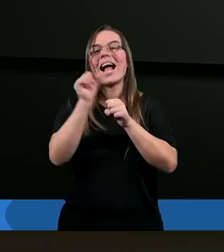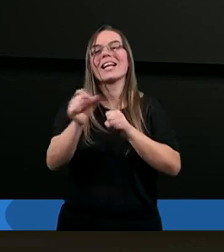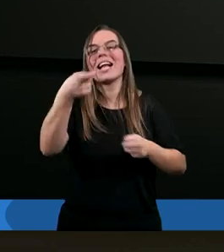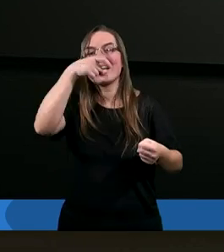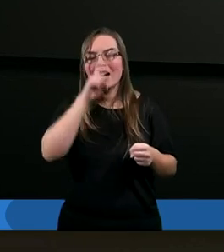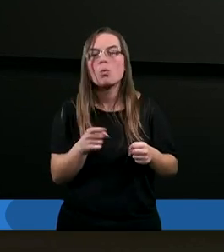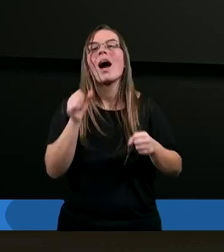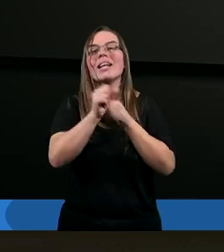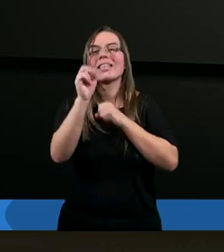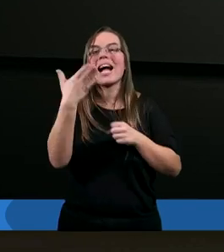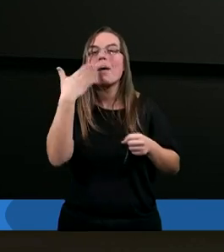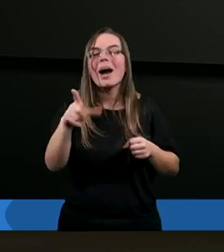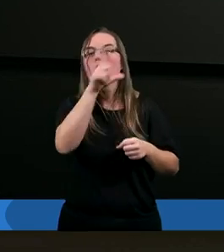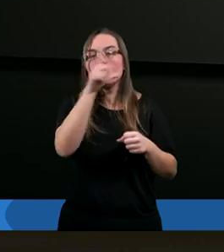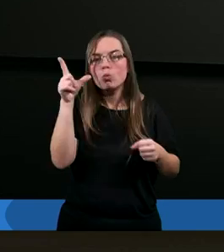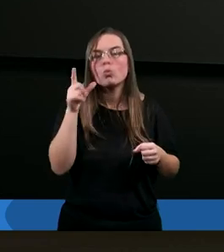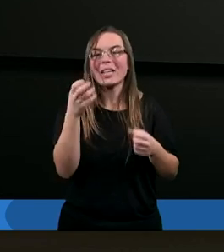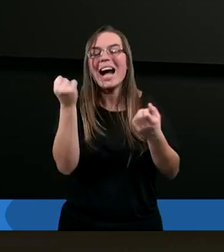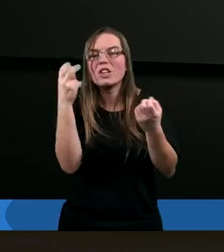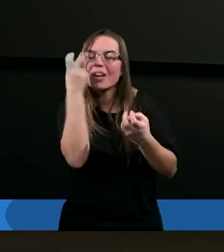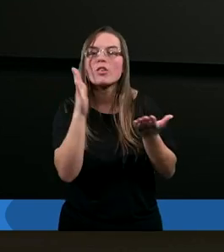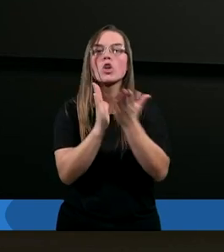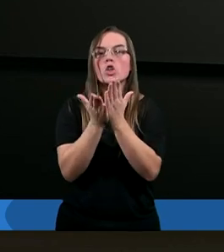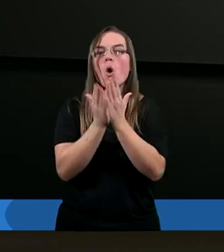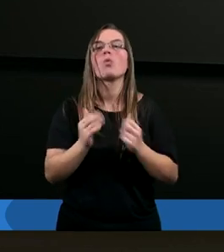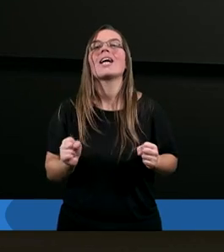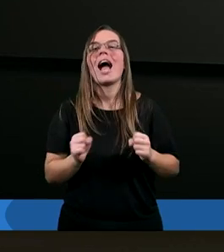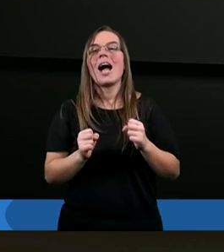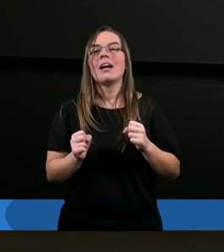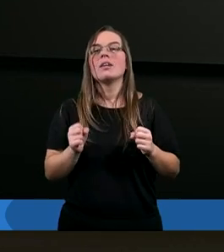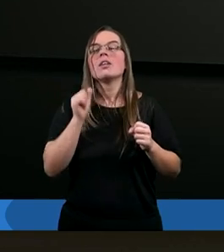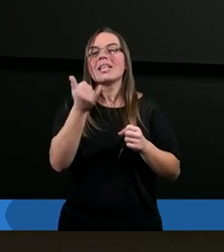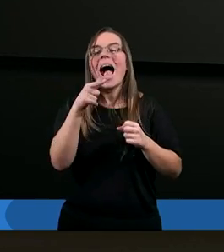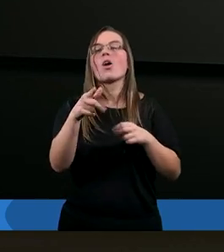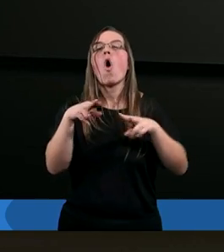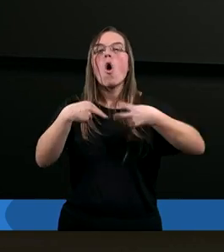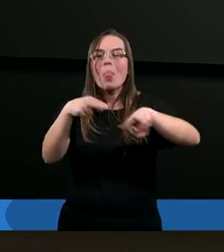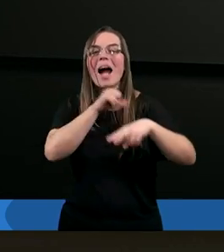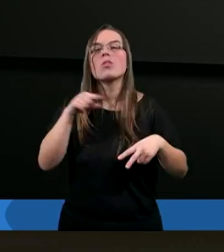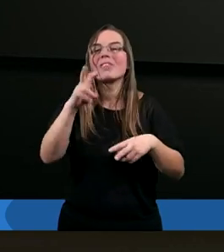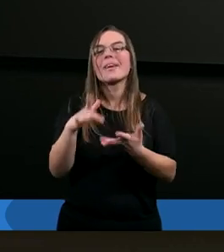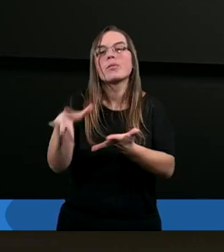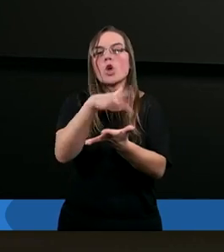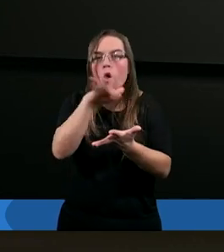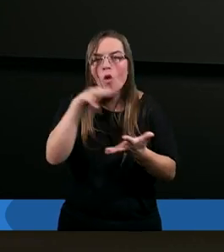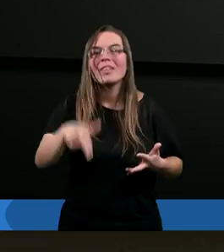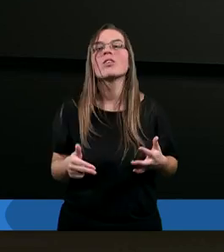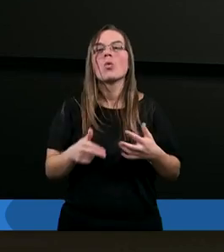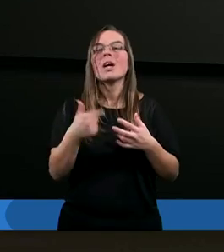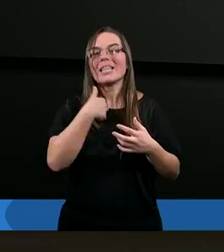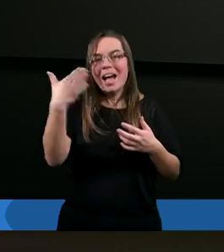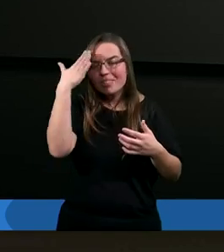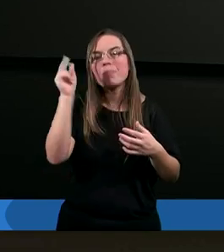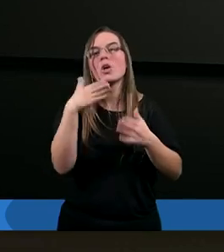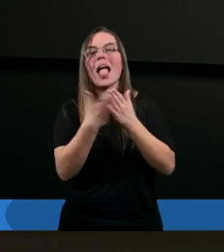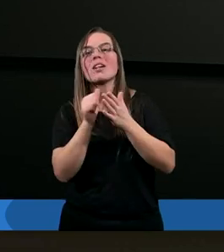zła. To jest taka bardzo ludzka cecha, bo to nam pozwala się niejako odnaleźć w naszym środowisku i powiedzieć sobie, no ja